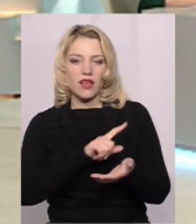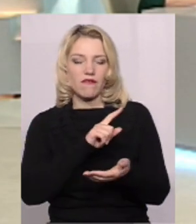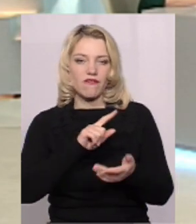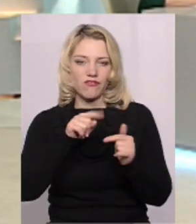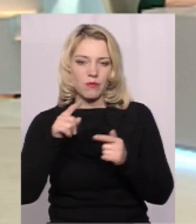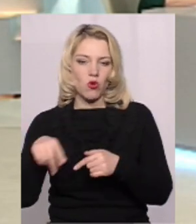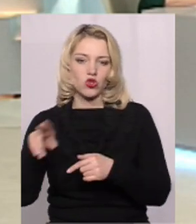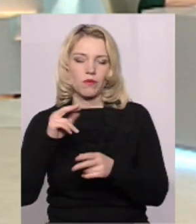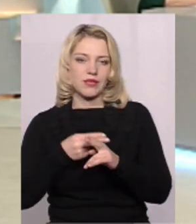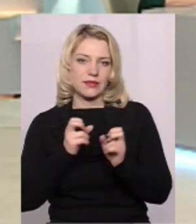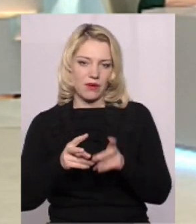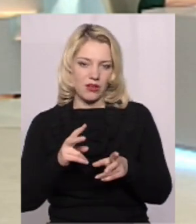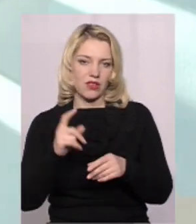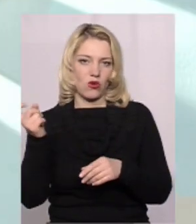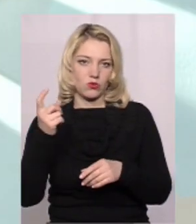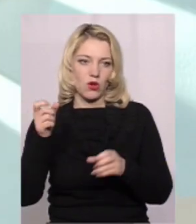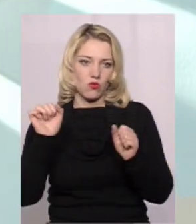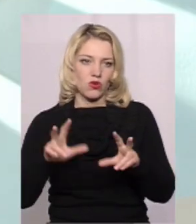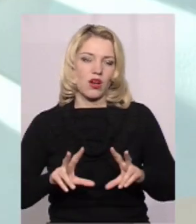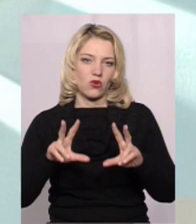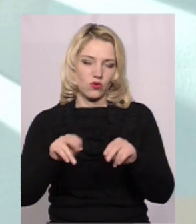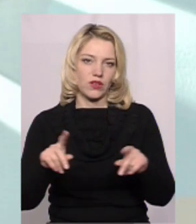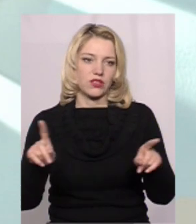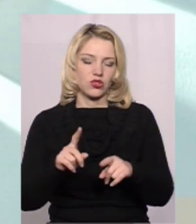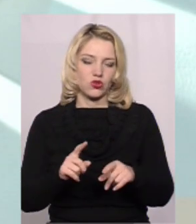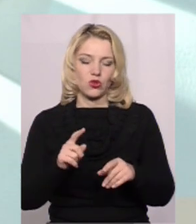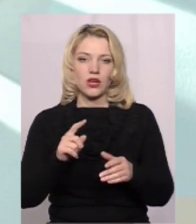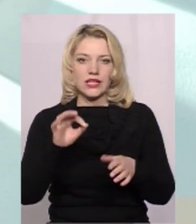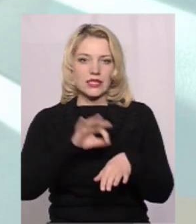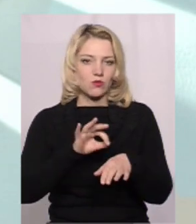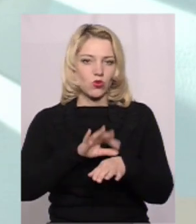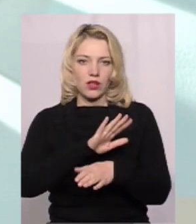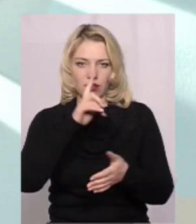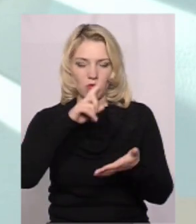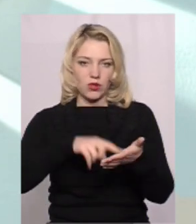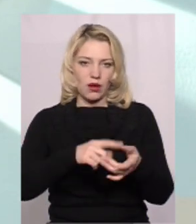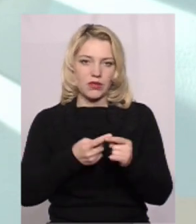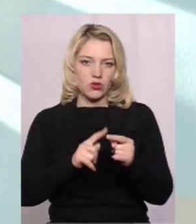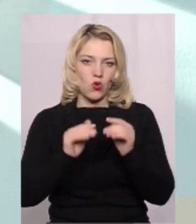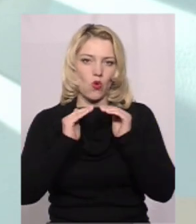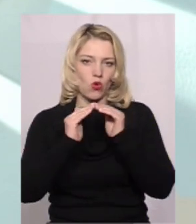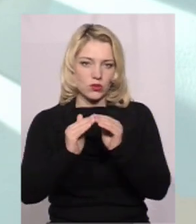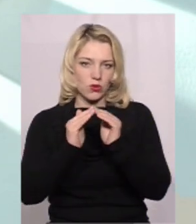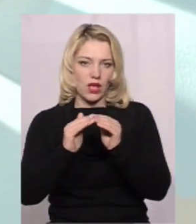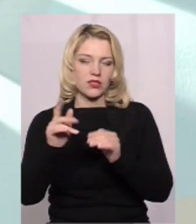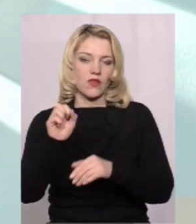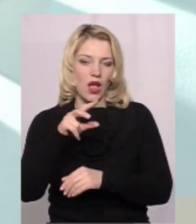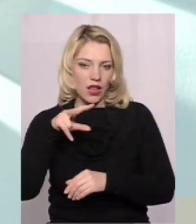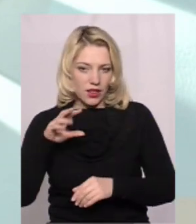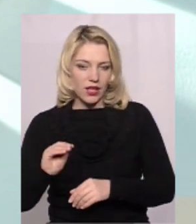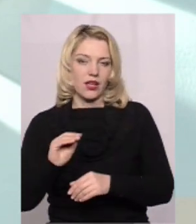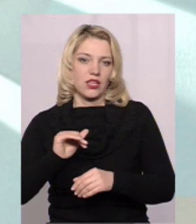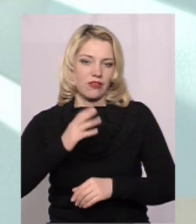біобезпеки господарства може гарантувати, що збудник не потрапить до цього господарства Але все ж таки